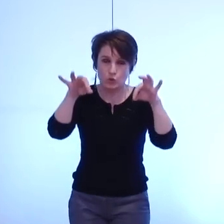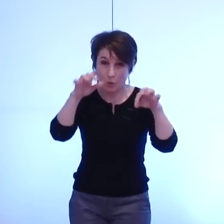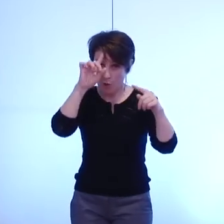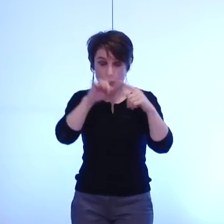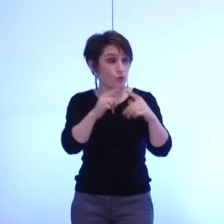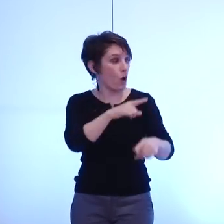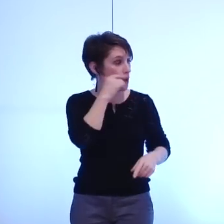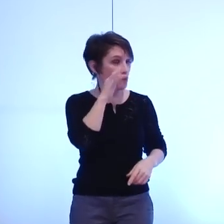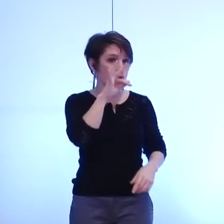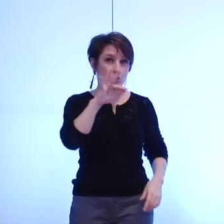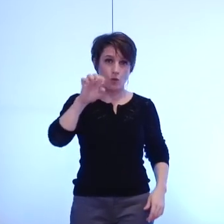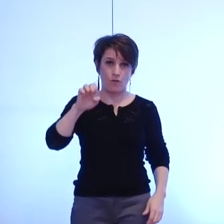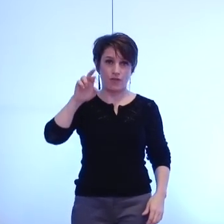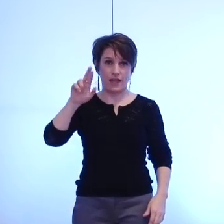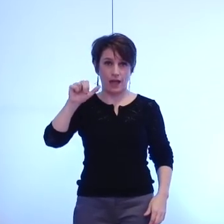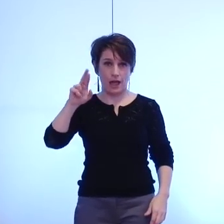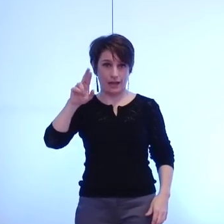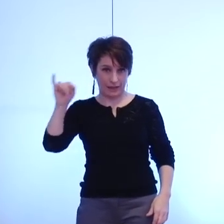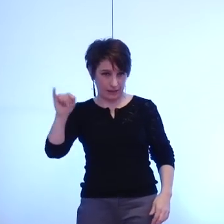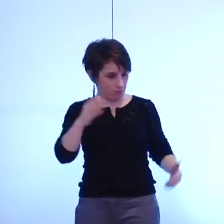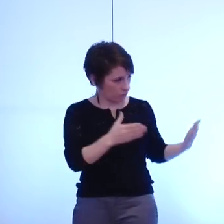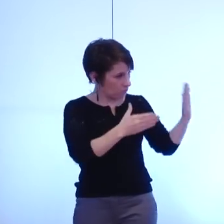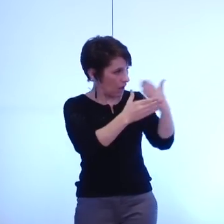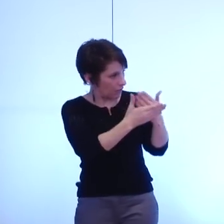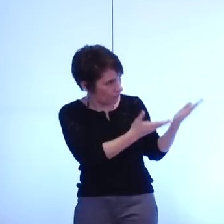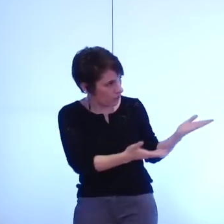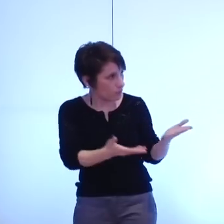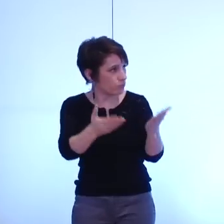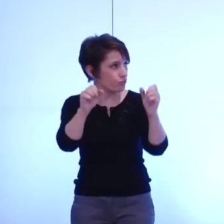afin qu'il partage peut-être